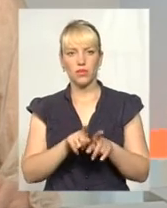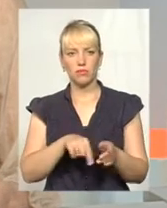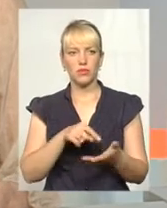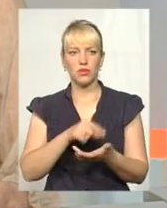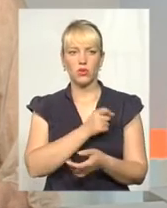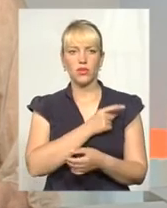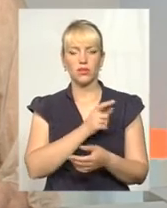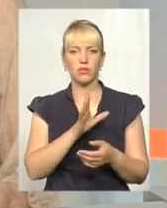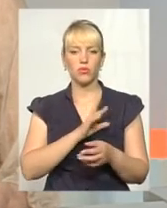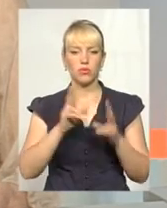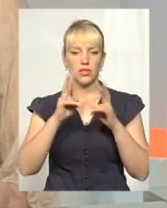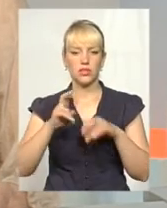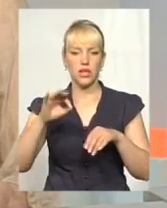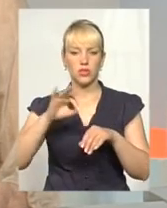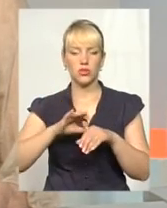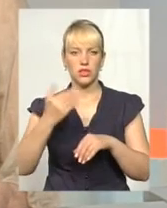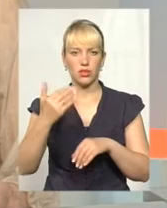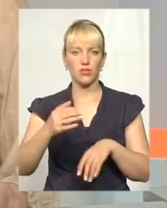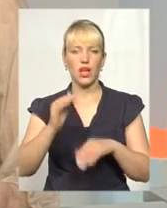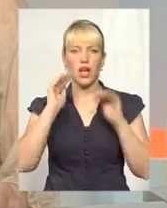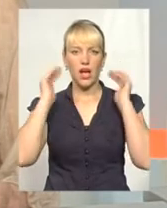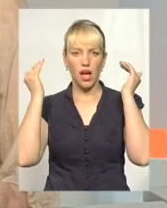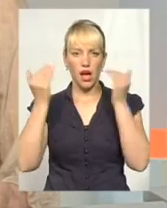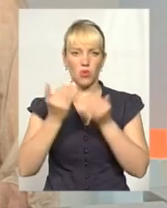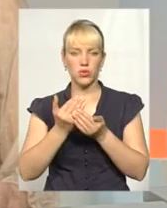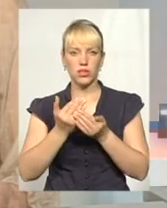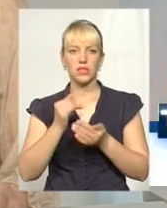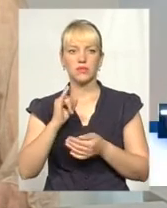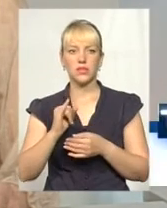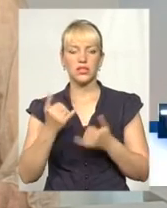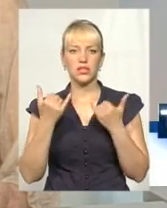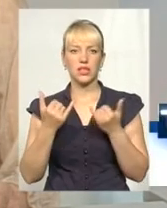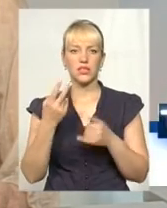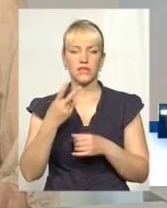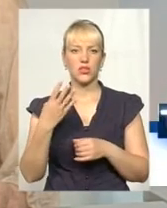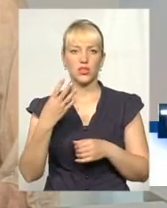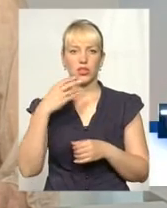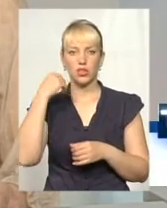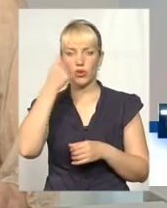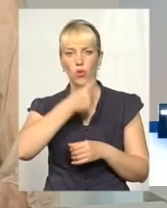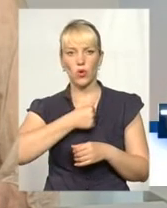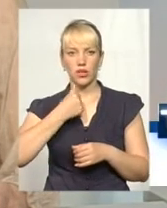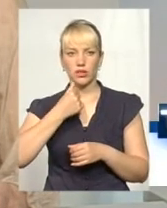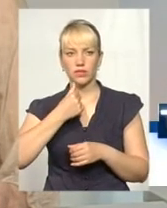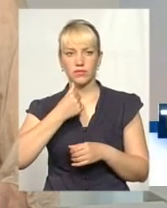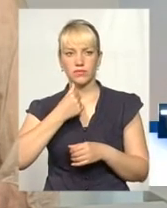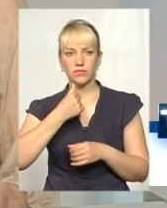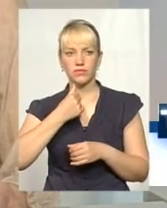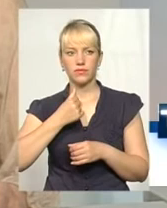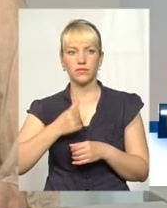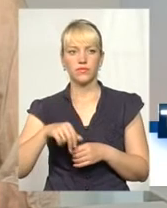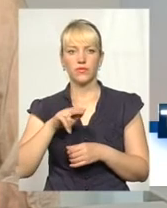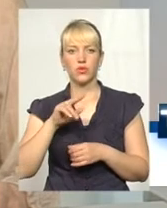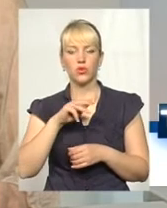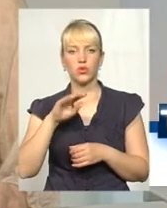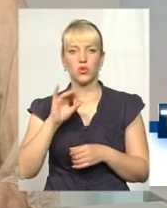Діагностування було в три роки в її сина аутизм, зараз 24 роки, Джону,